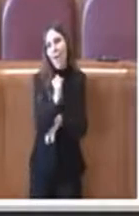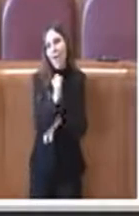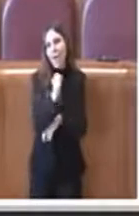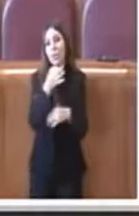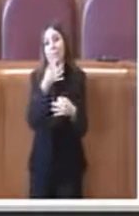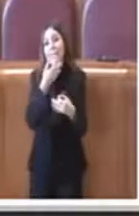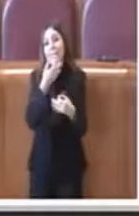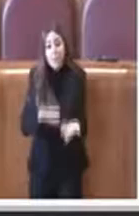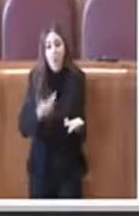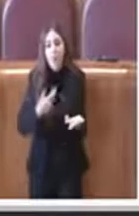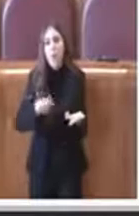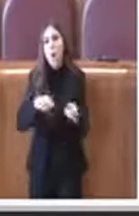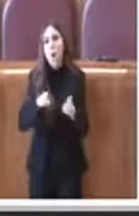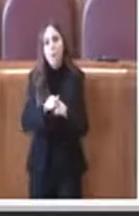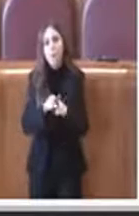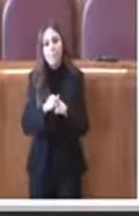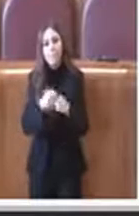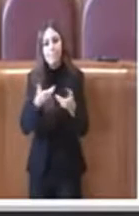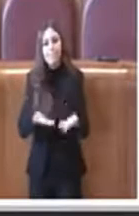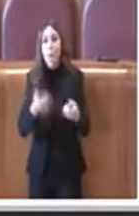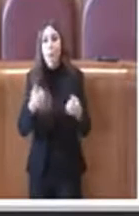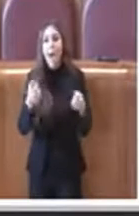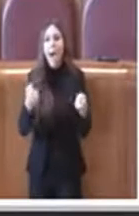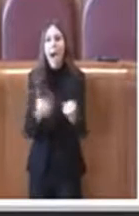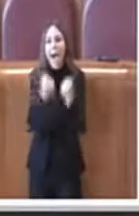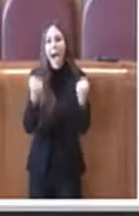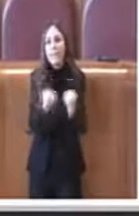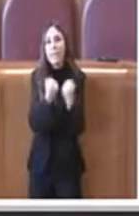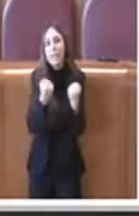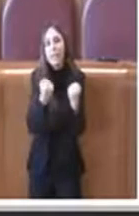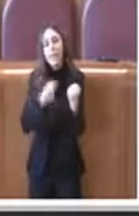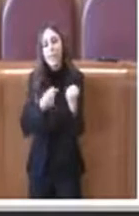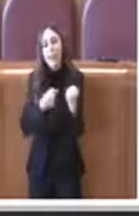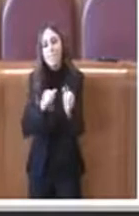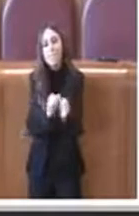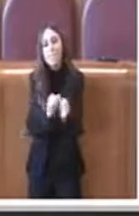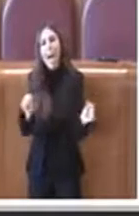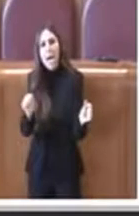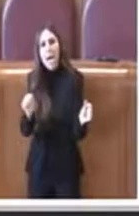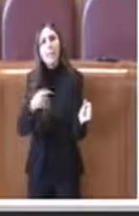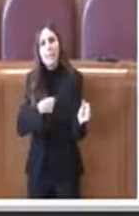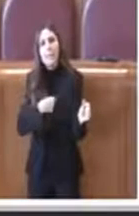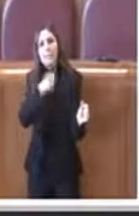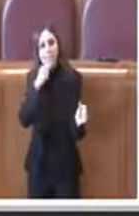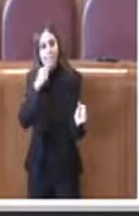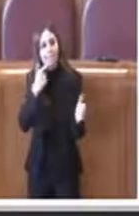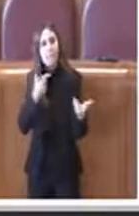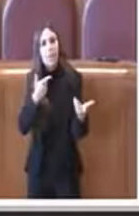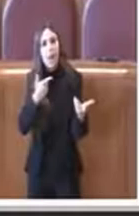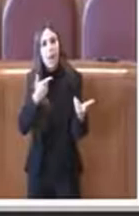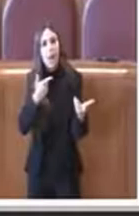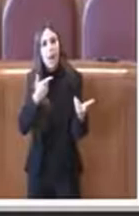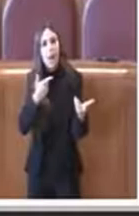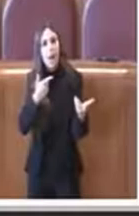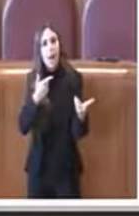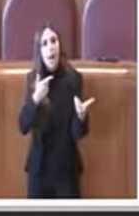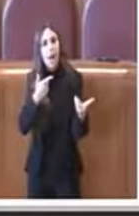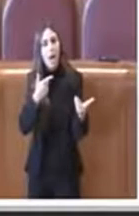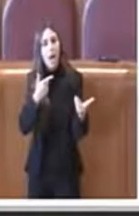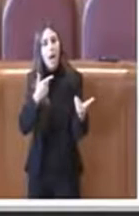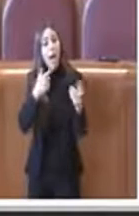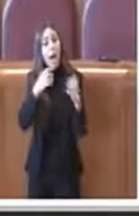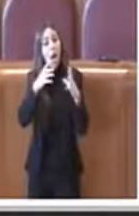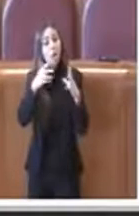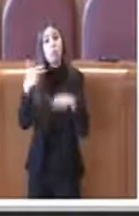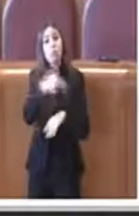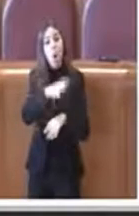stiamo impostando tutta un'attività per il rilancio di questa di questa di questa